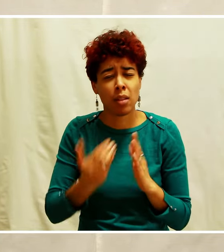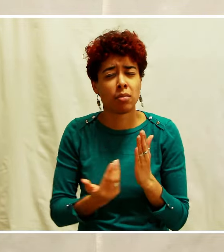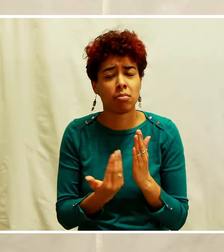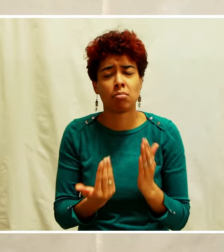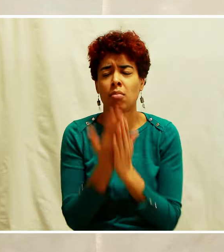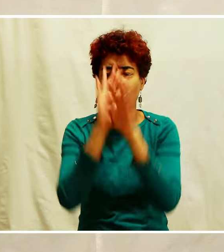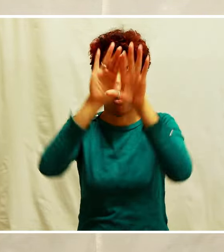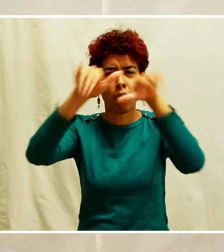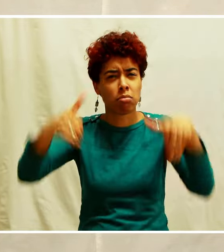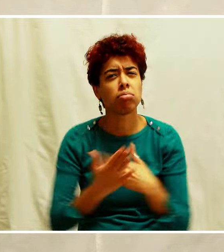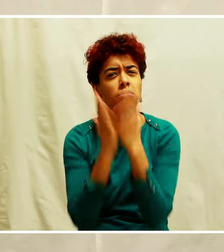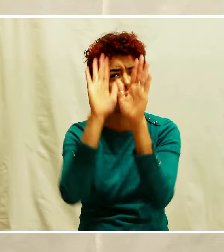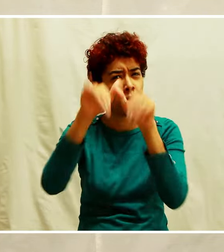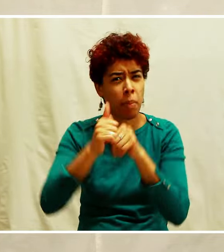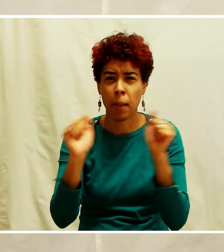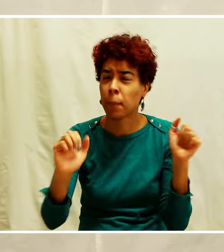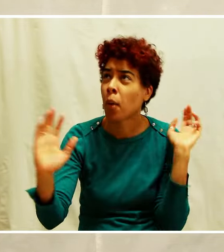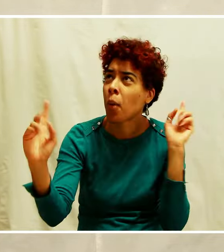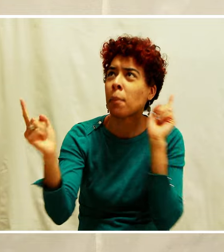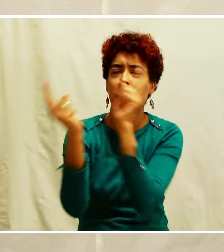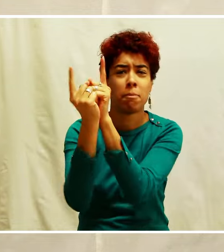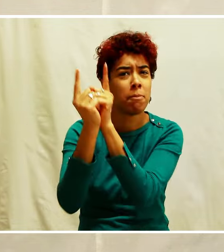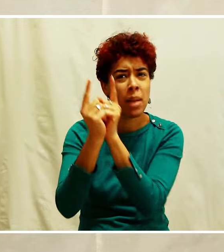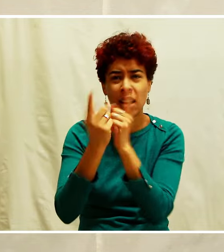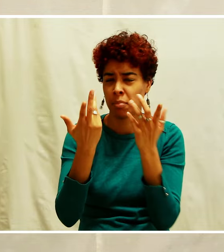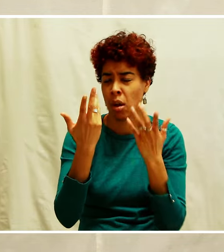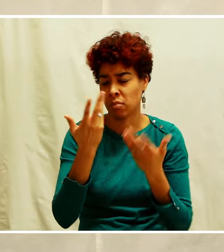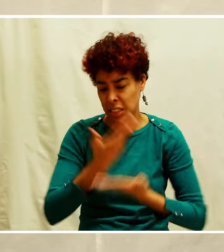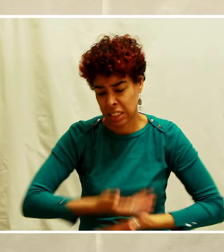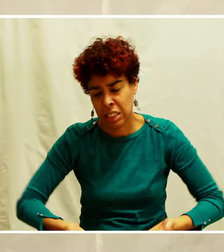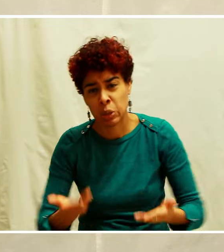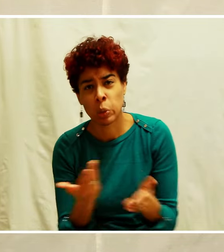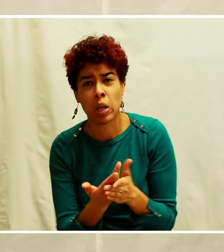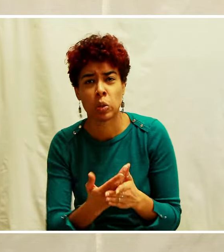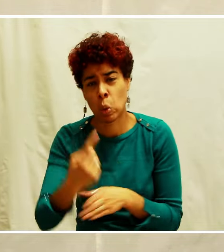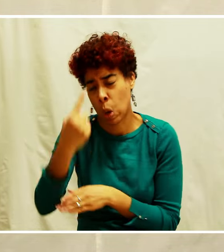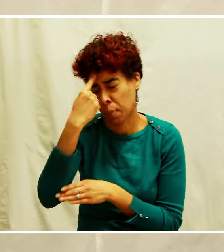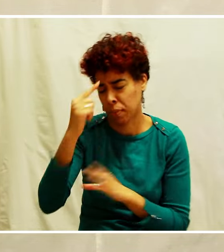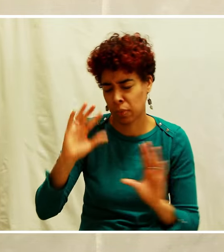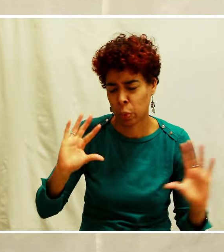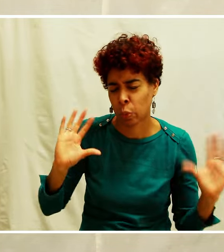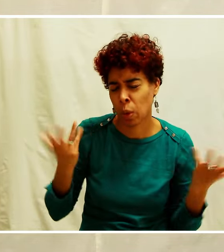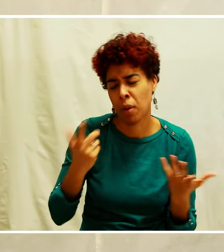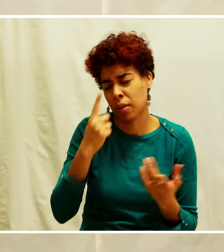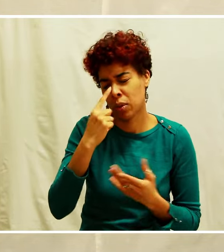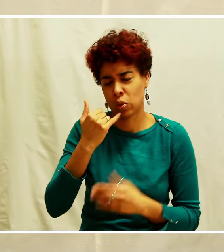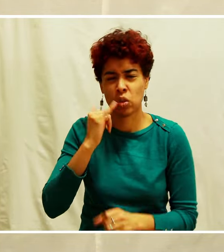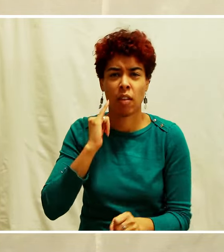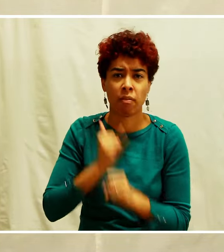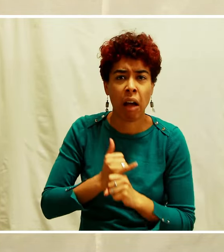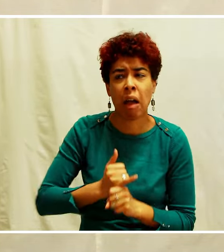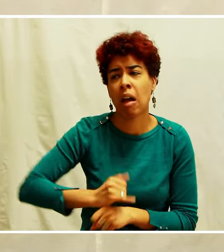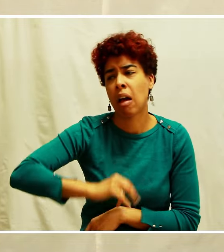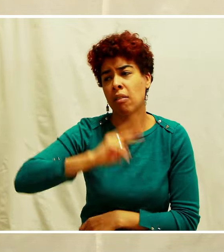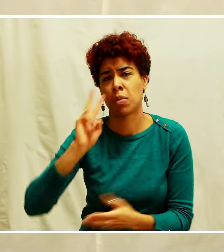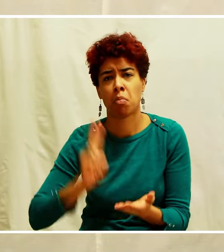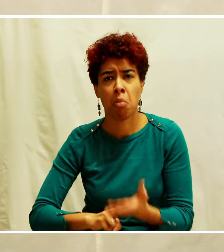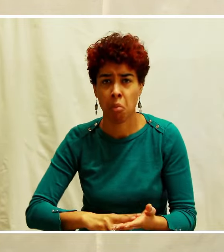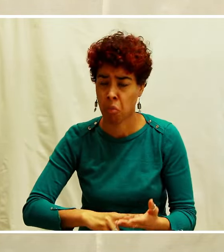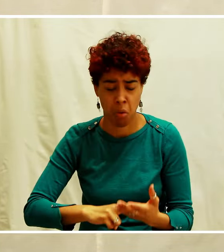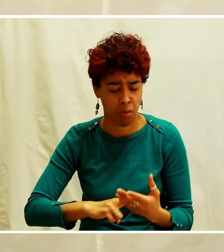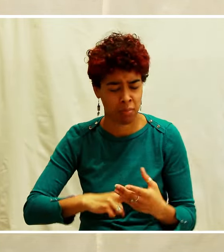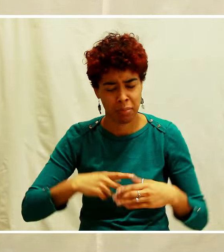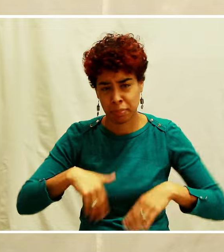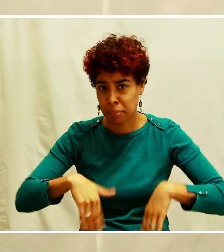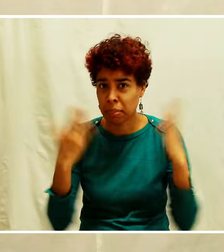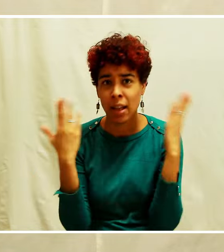circonstances, quel que soit ton état, quel que soit ce que tu penses être vrai ou pas, du moment que tu es là, fou en Jésus, que tu